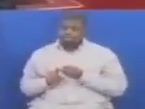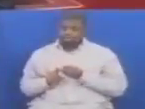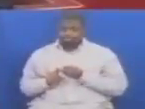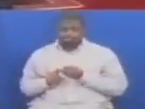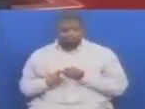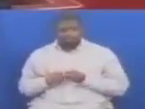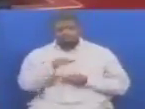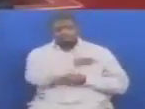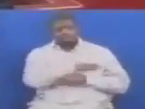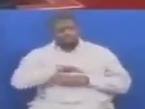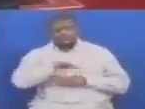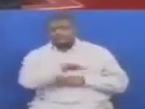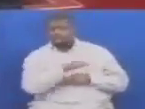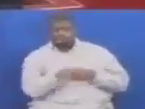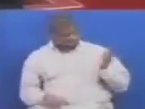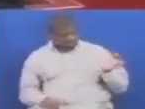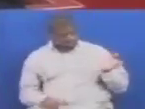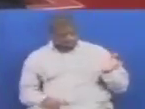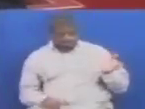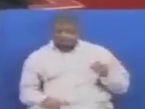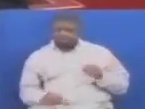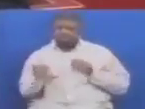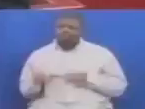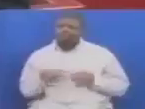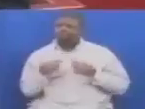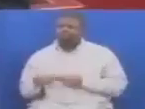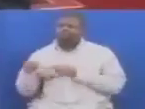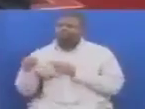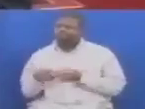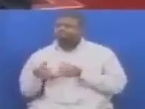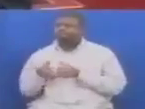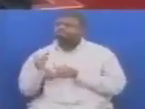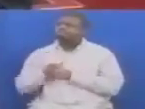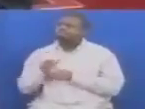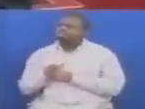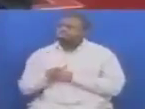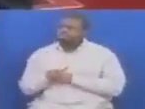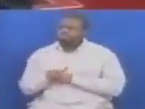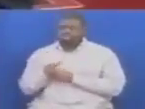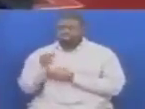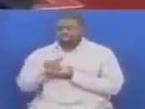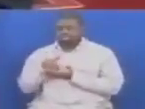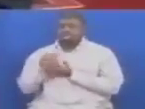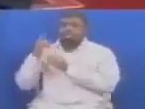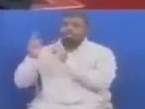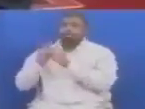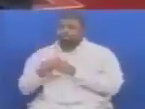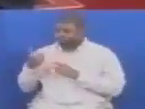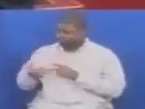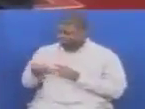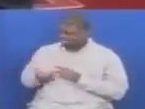hayo ya mekwana migogoro mingi Katia maipori yetu na vijiji